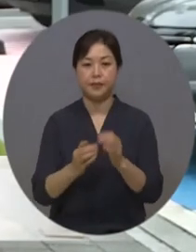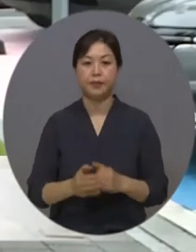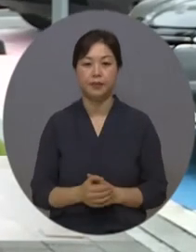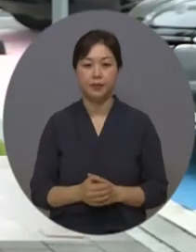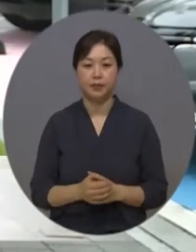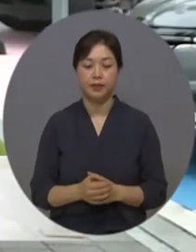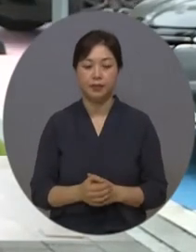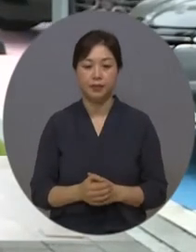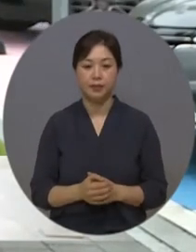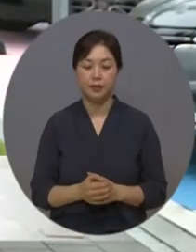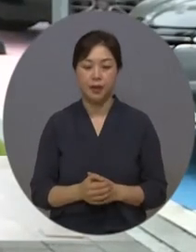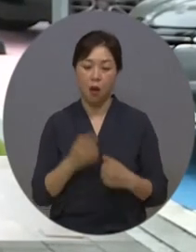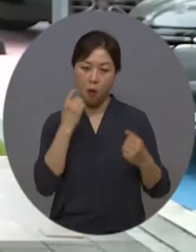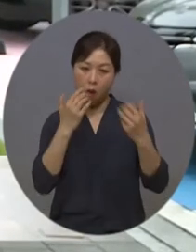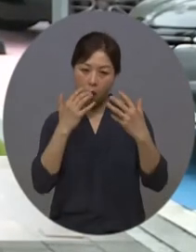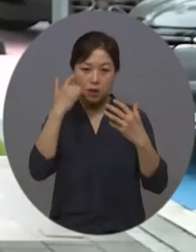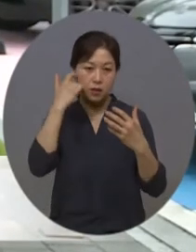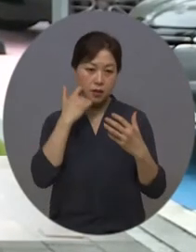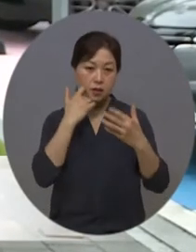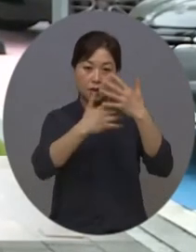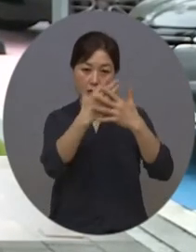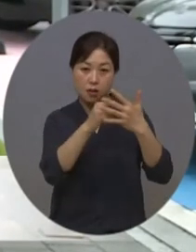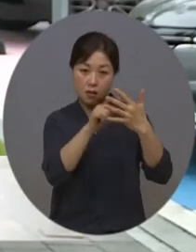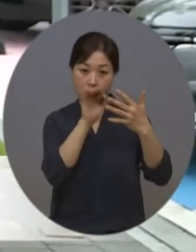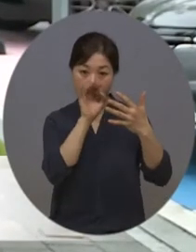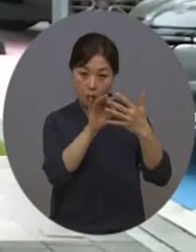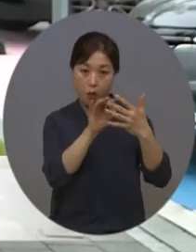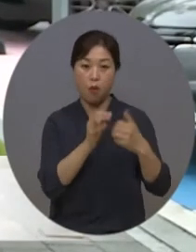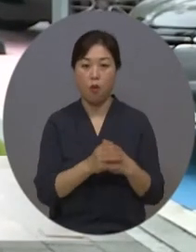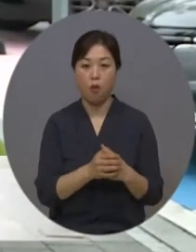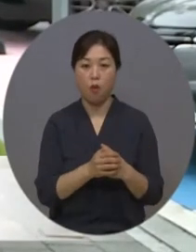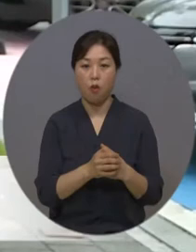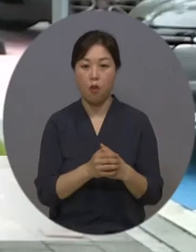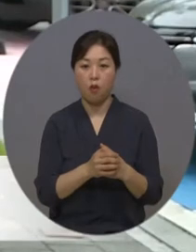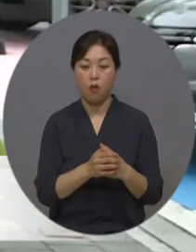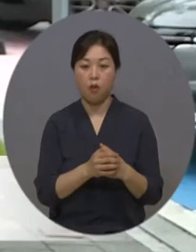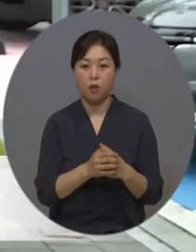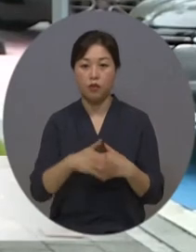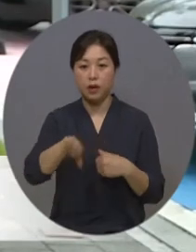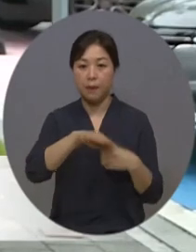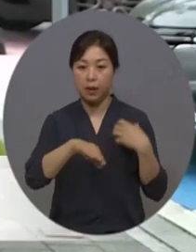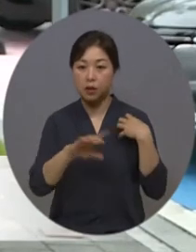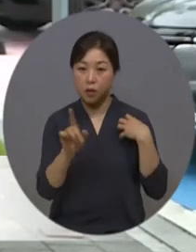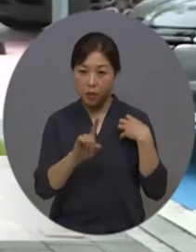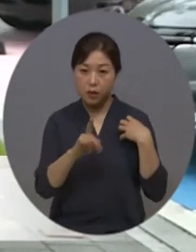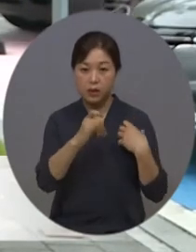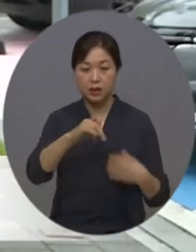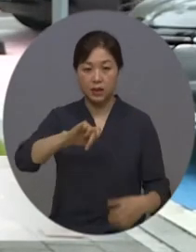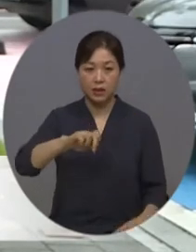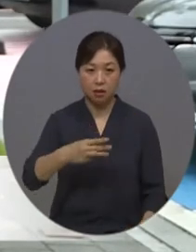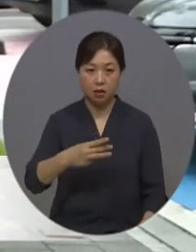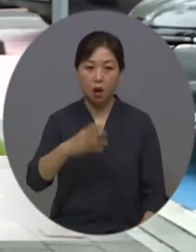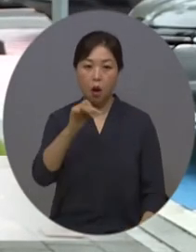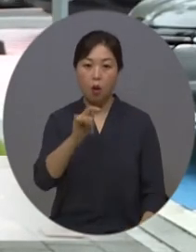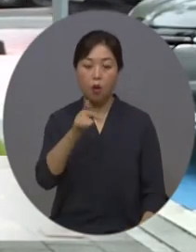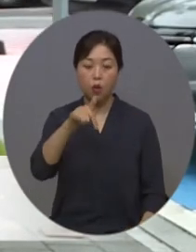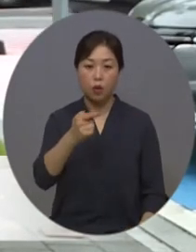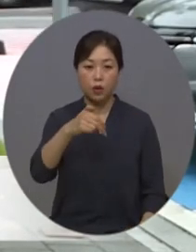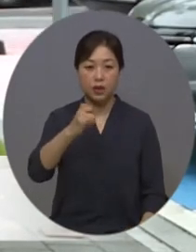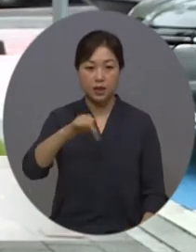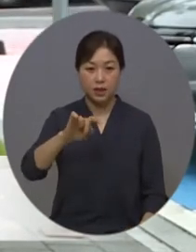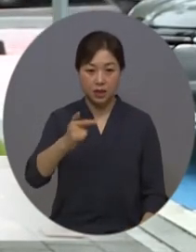이번에 실감콘텐츠를 통해서 저희가 한 작업은 디지털 운고지신, 혹은 디지털 숨결이라고